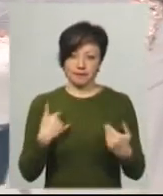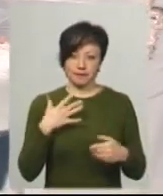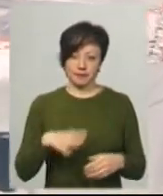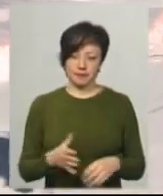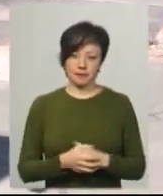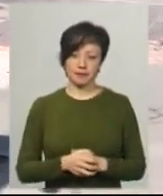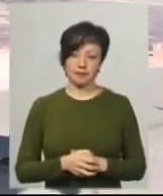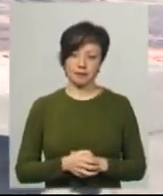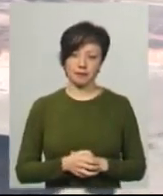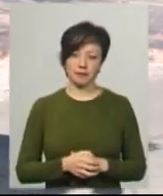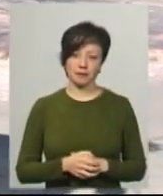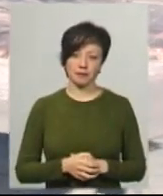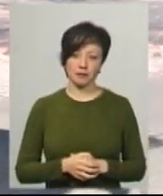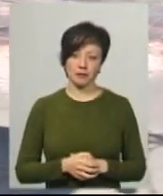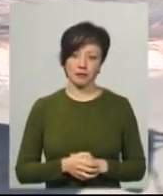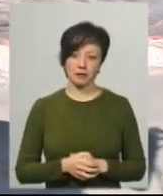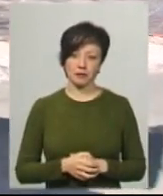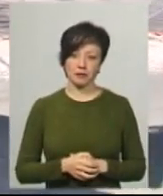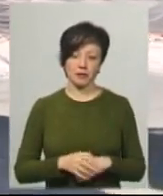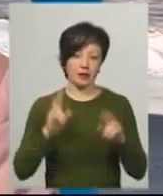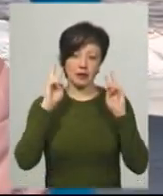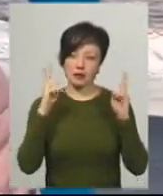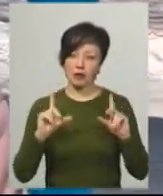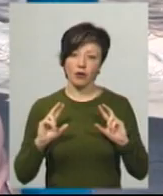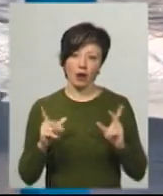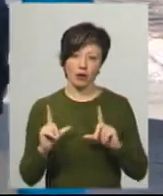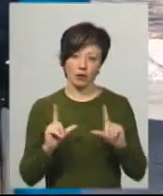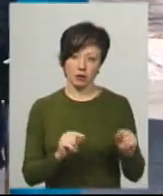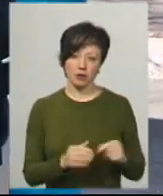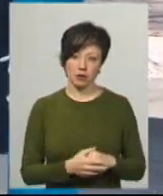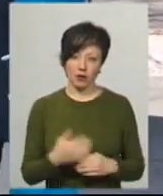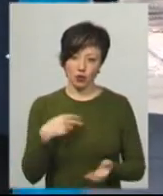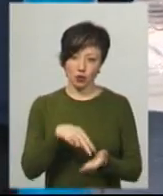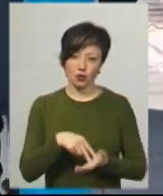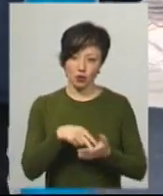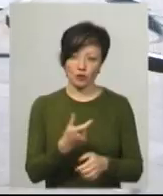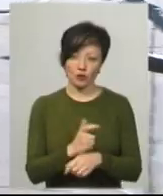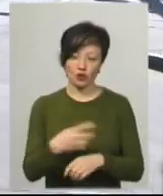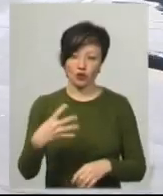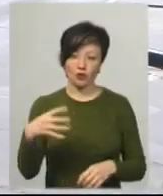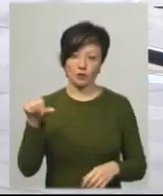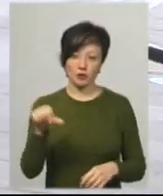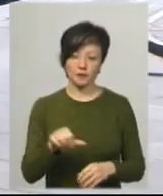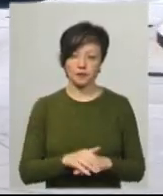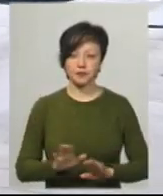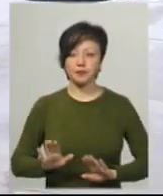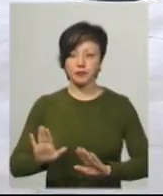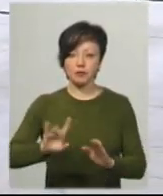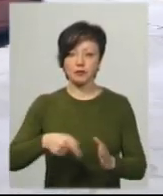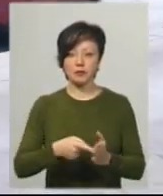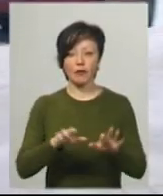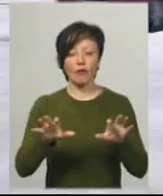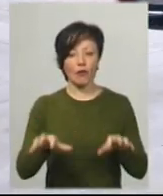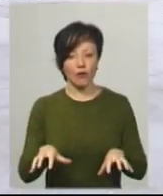чин їдя туди. Я не знаю, як добиратися. Я вже стою більше 40-ка минути. Заступник Хмельницького міського